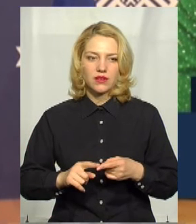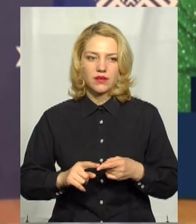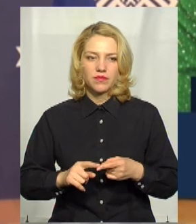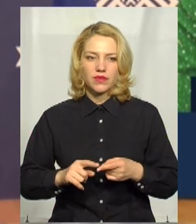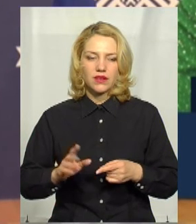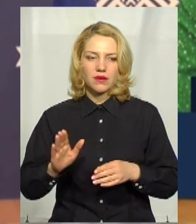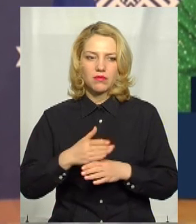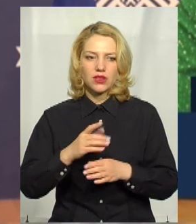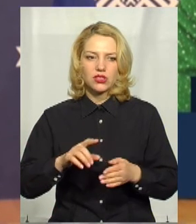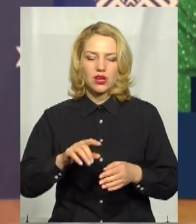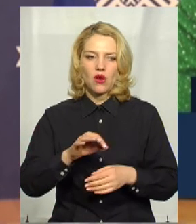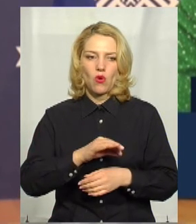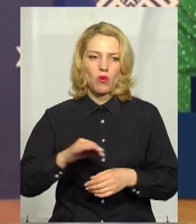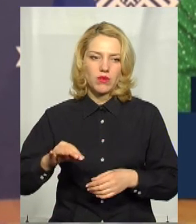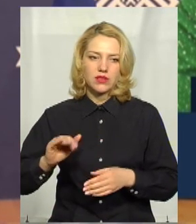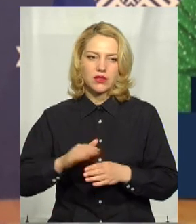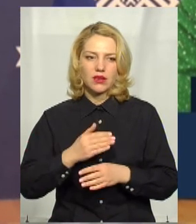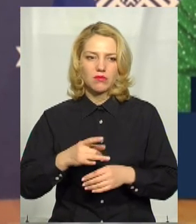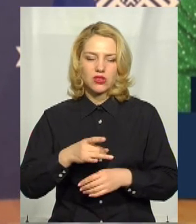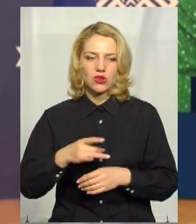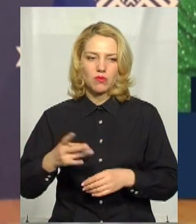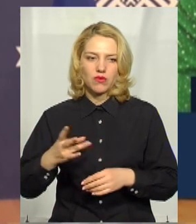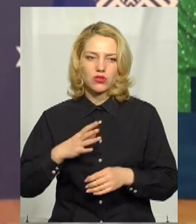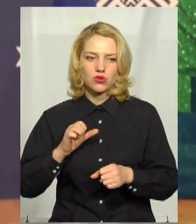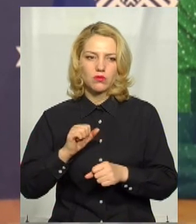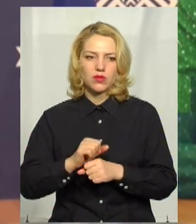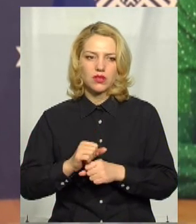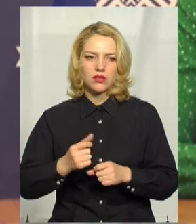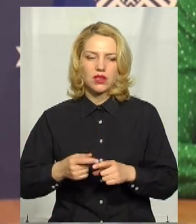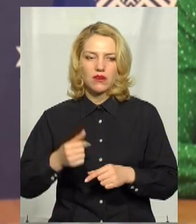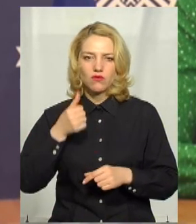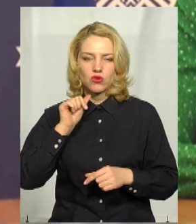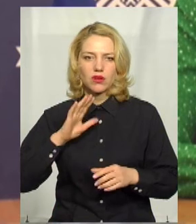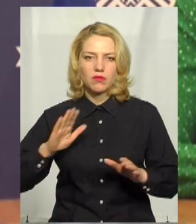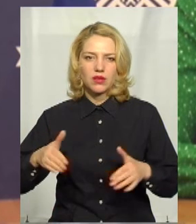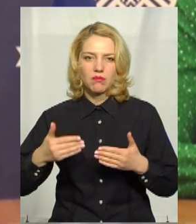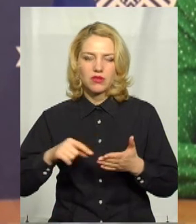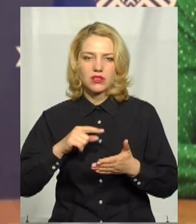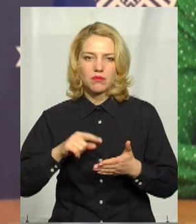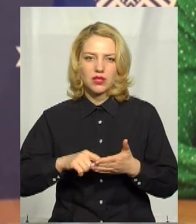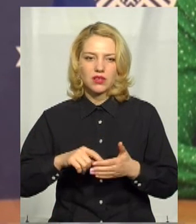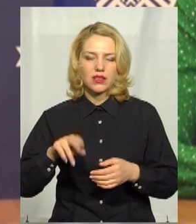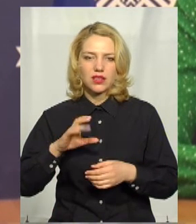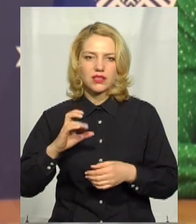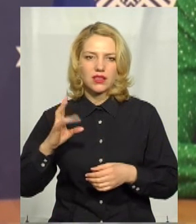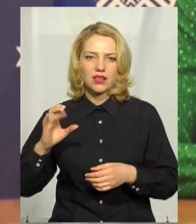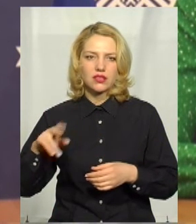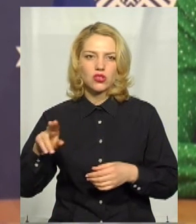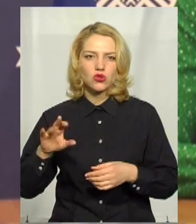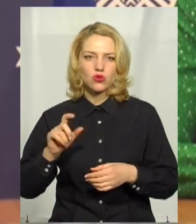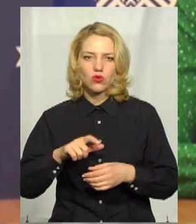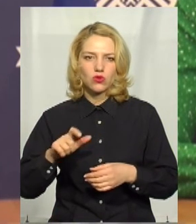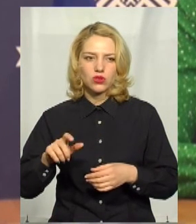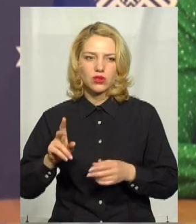міжобласні міжрайонні мають закритися. Але вчора піднімалося питання на засідання ТЕП ТНС, як бути щодо осіб, які,